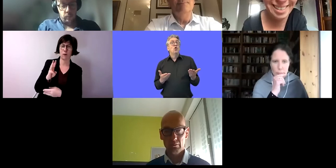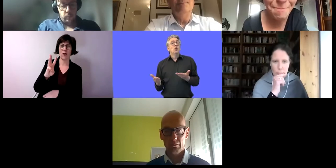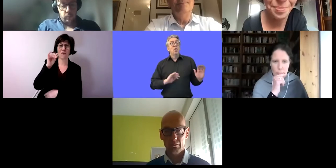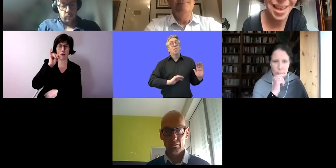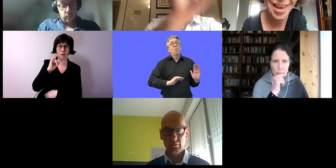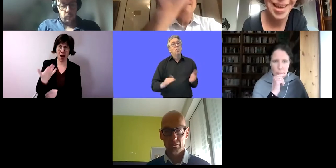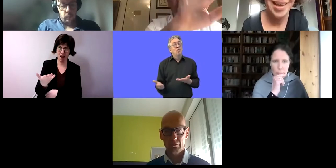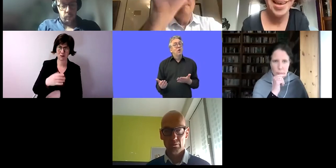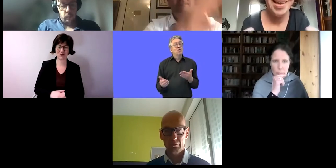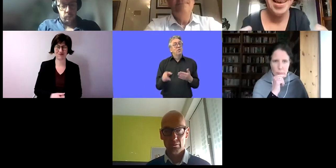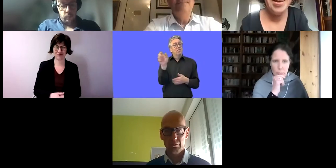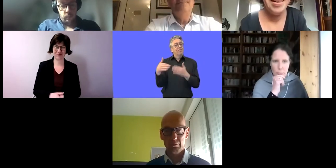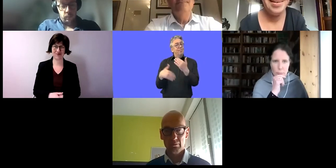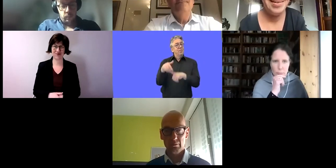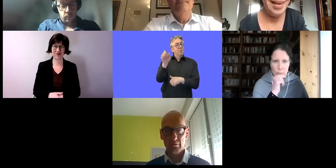da sind.